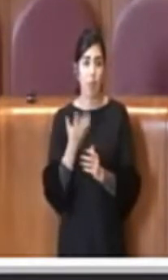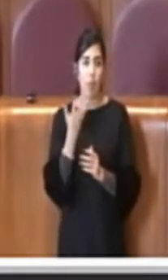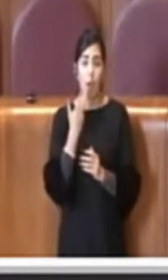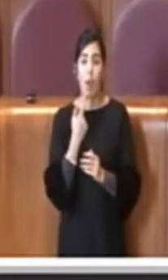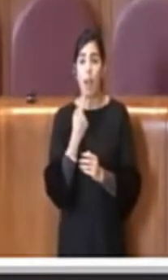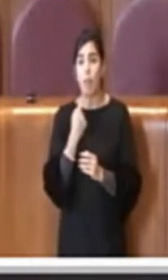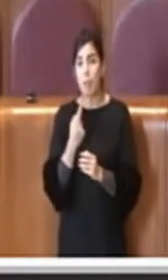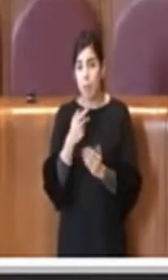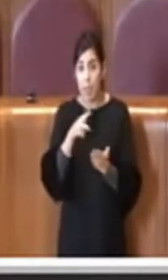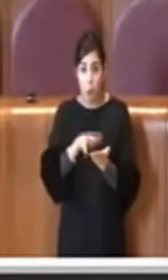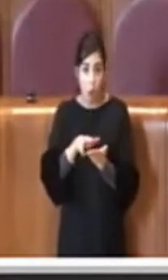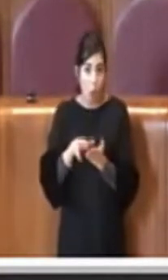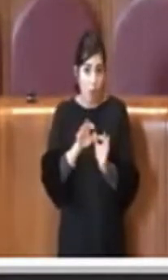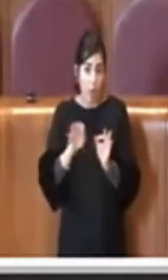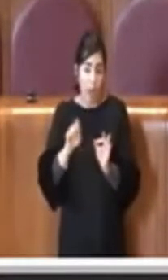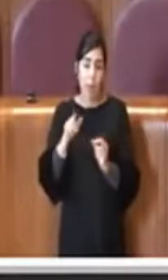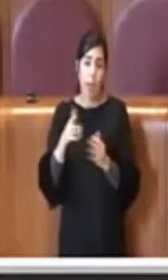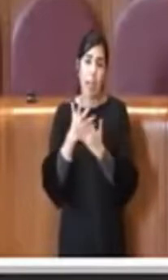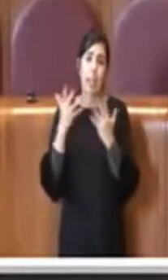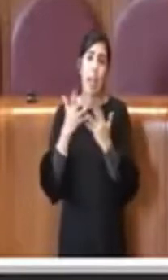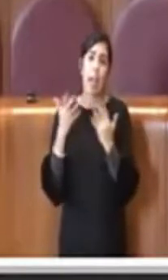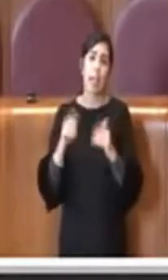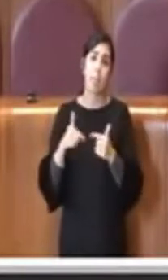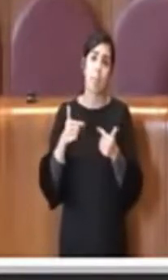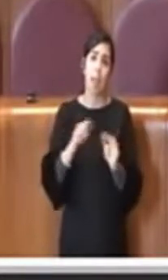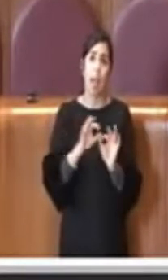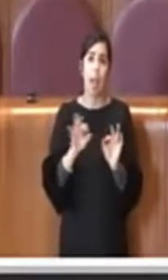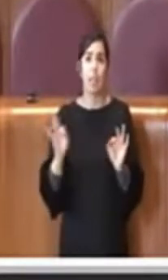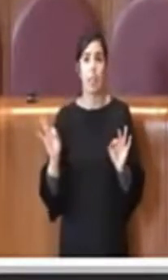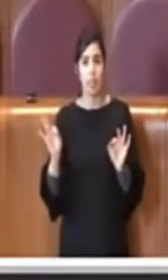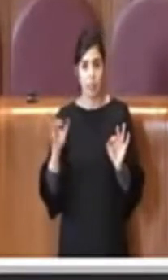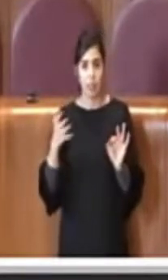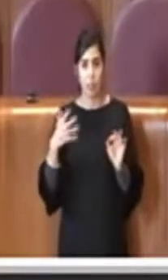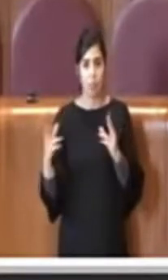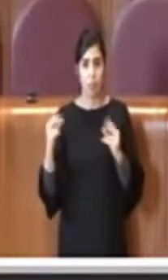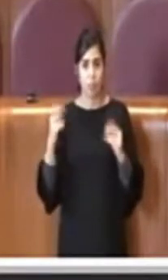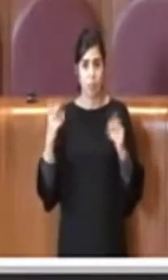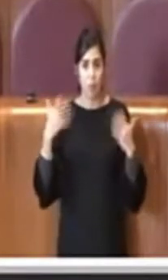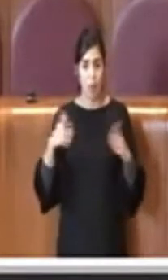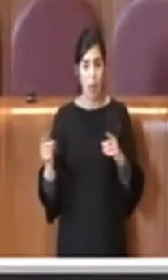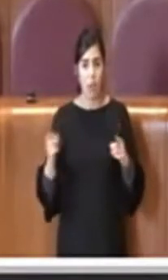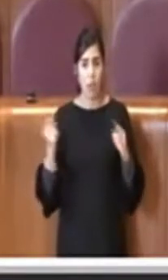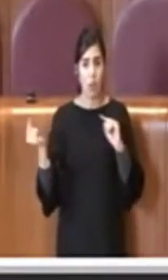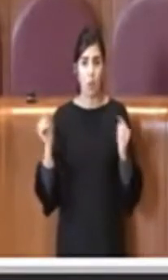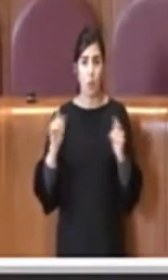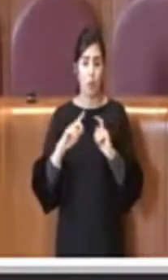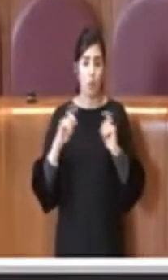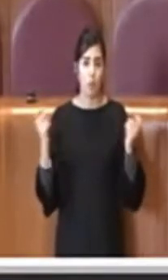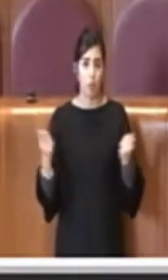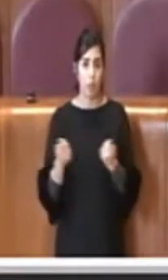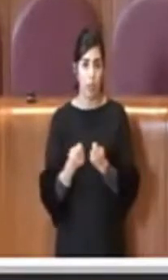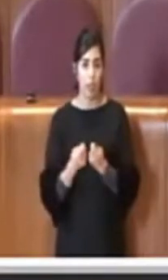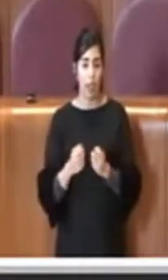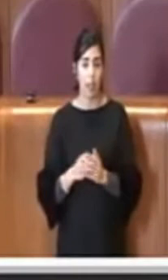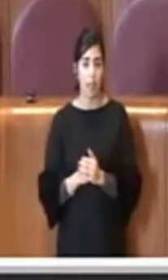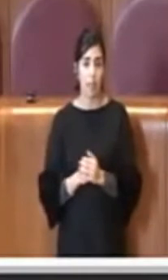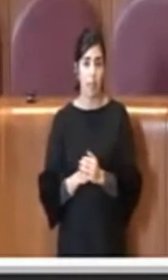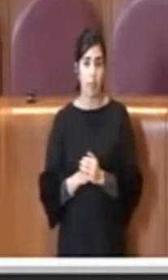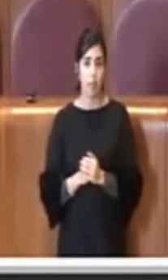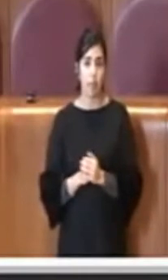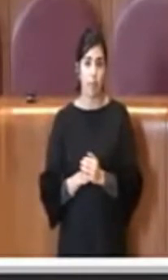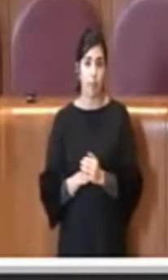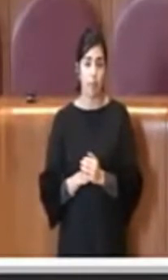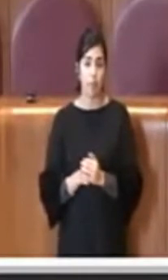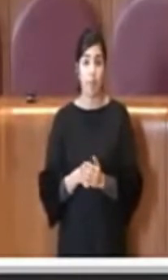conferme e alcuni chiarimenti a quanto emerso durante la discussione generale. In primo luogo,